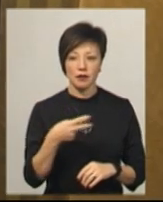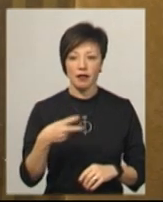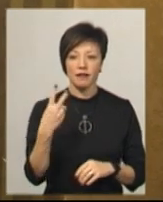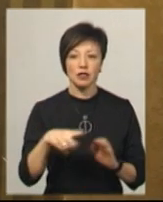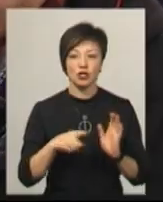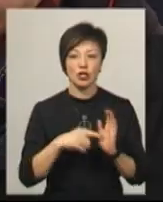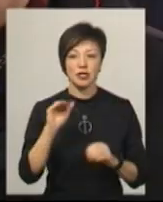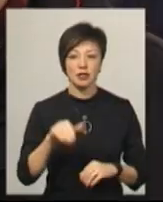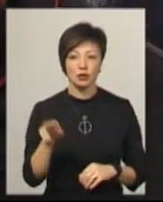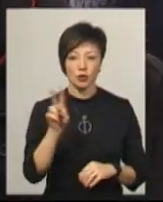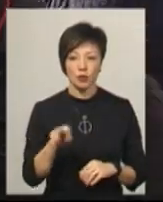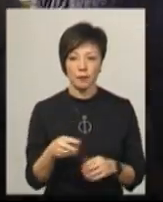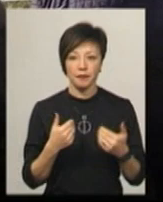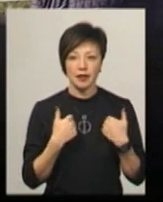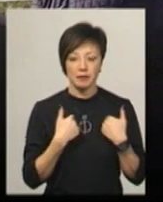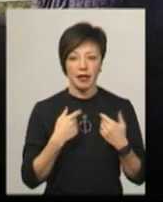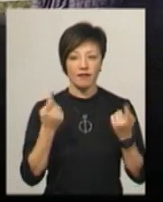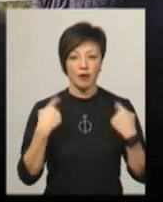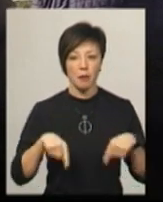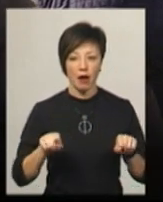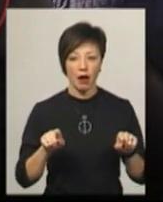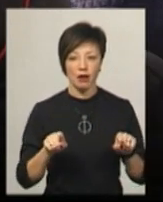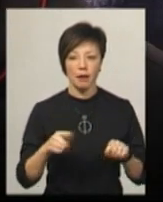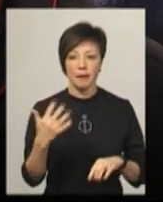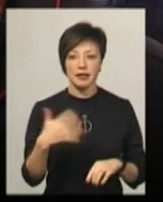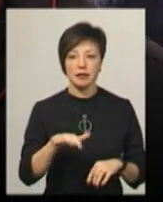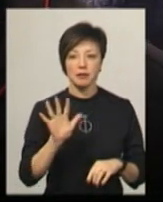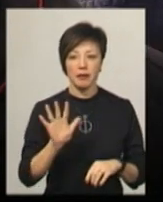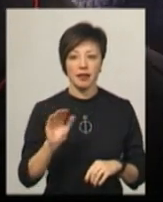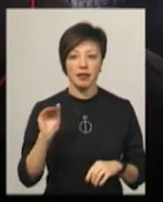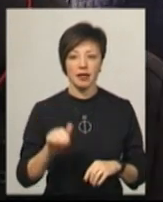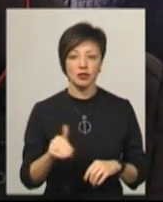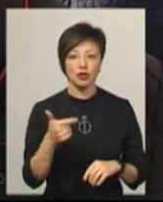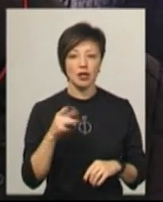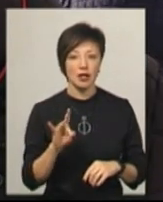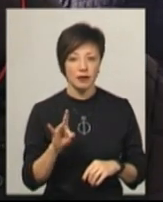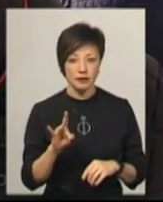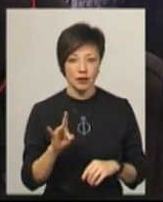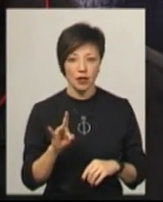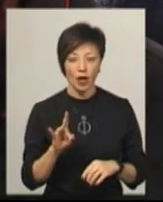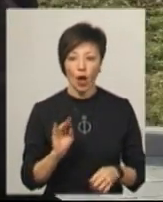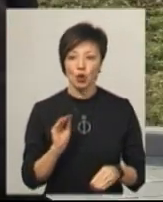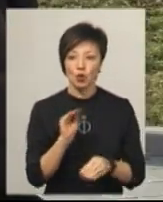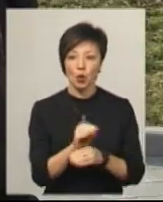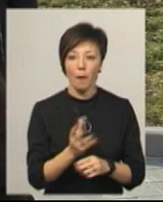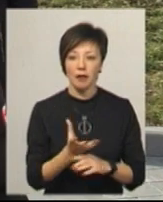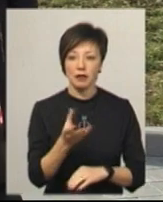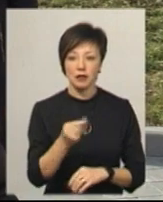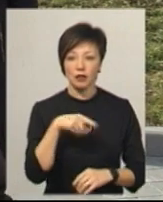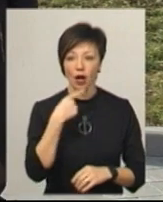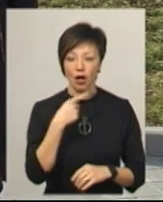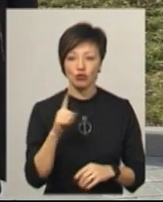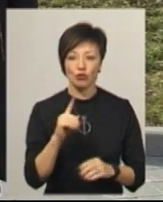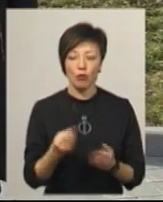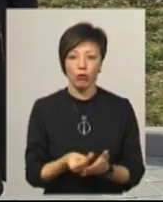тисячам доларів. З мене вимагають 55 тисяч гривень доплатити. Каже, що